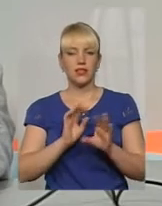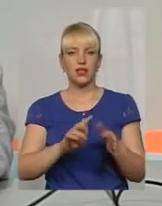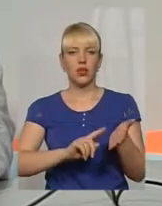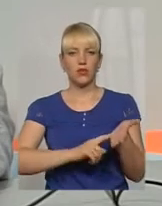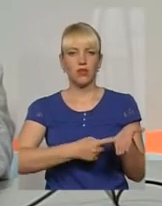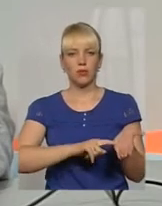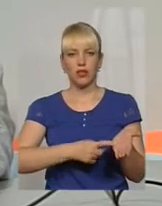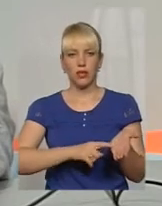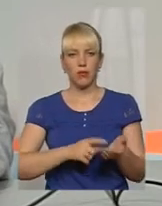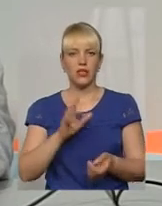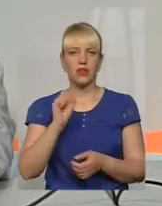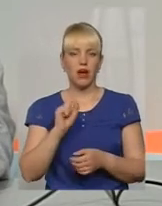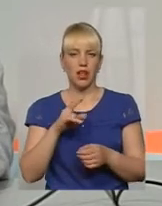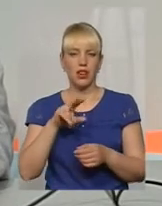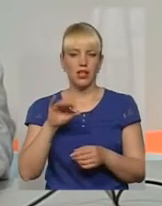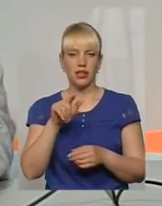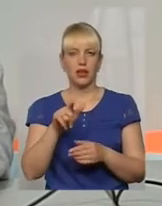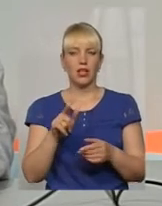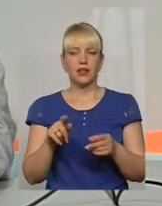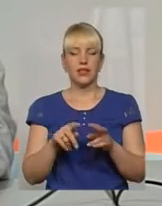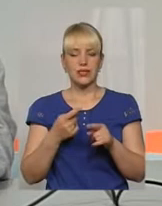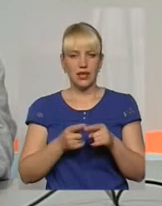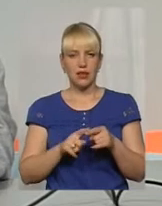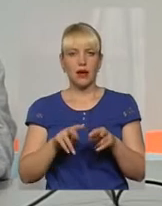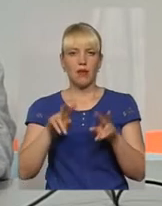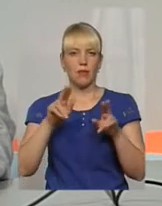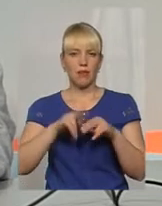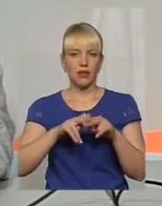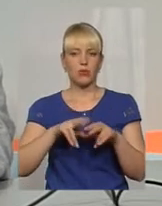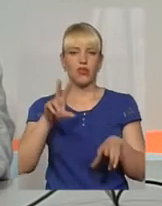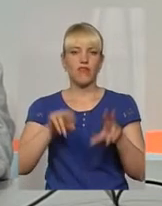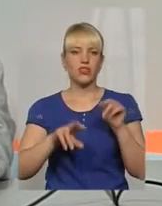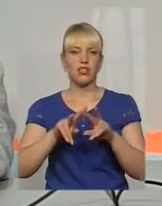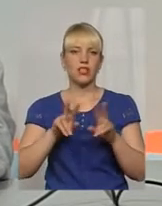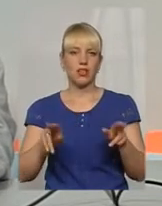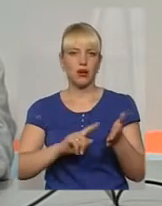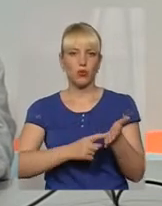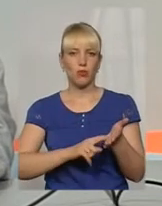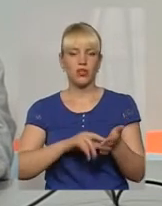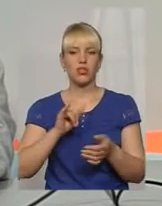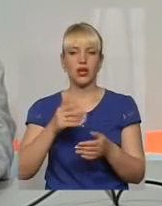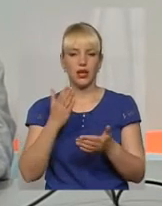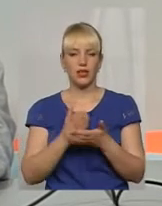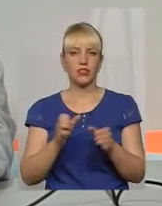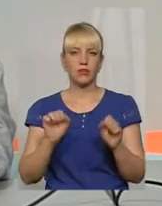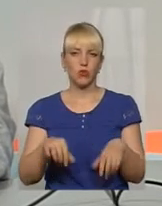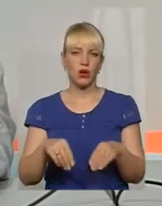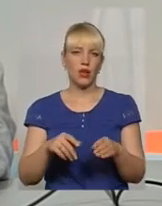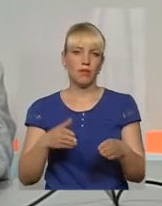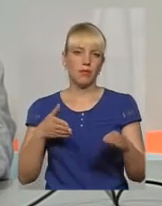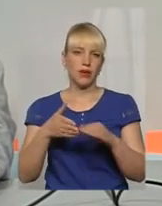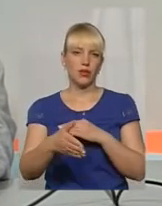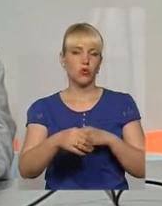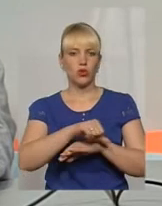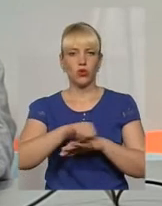пальців в рук, але, тим менш, такий паспорт є біометричним, і він дає змогу перетнути кордон. Після